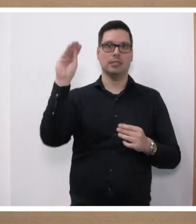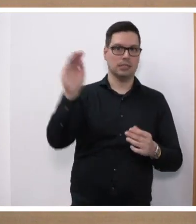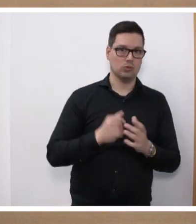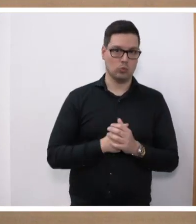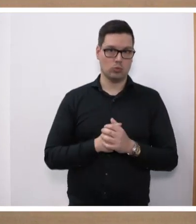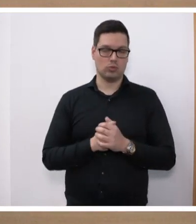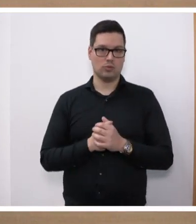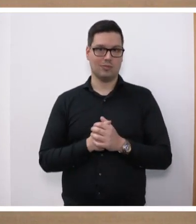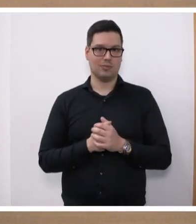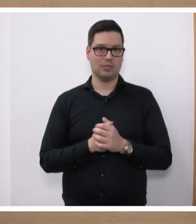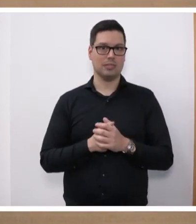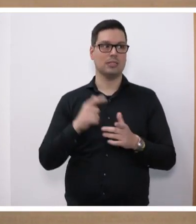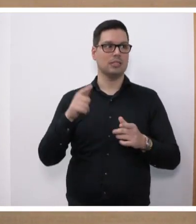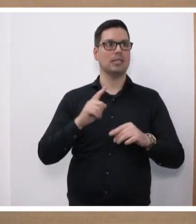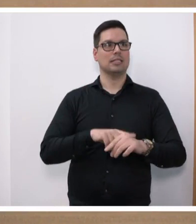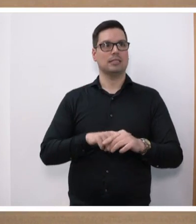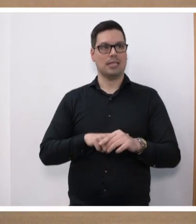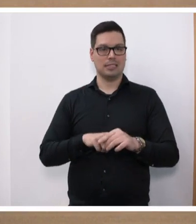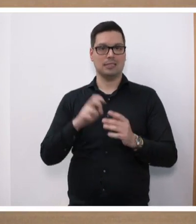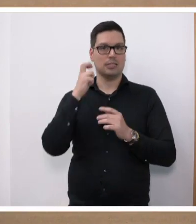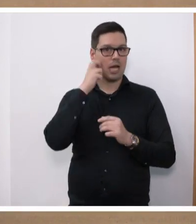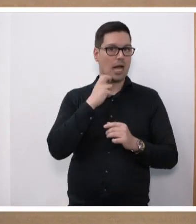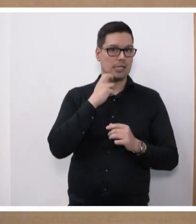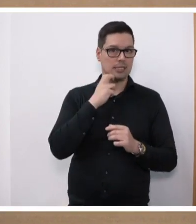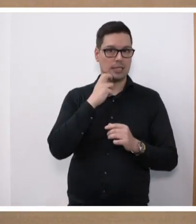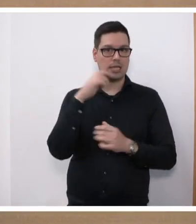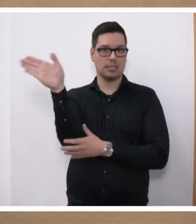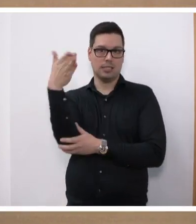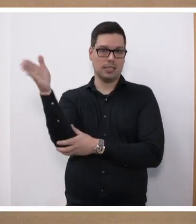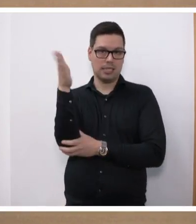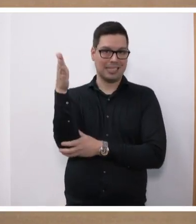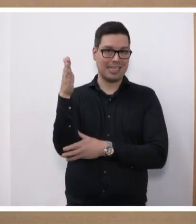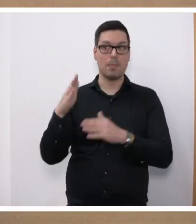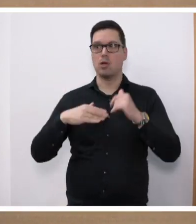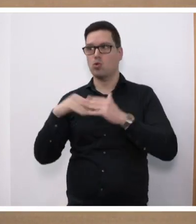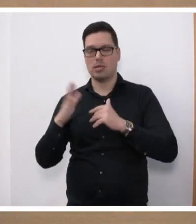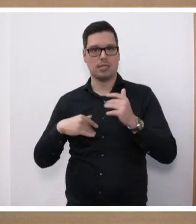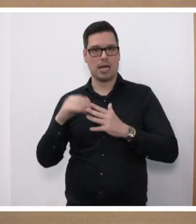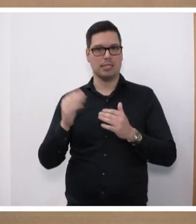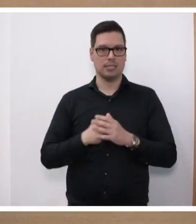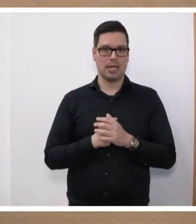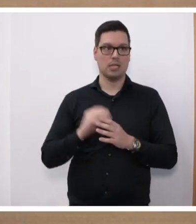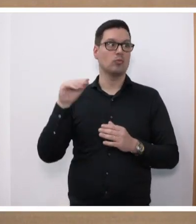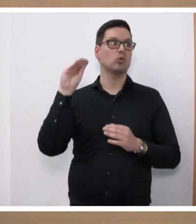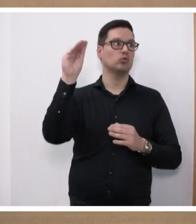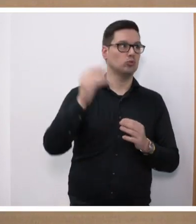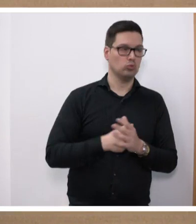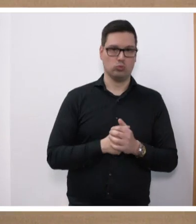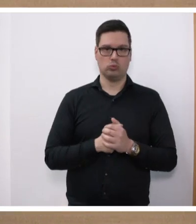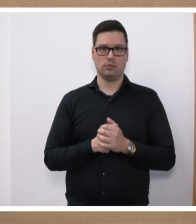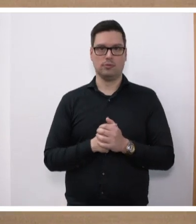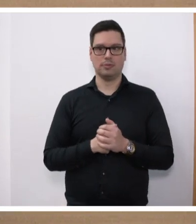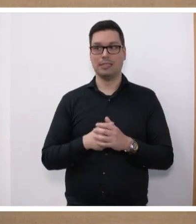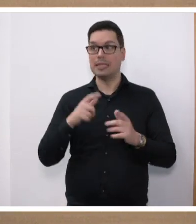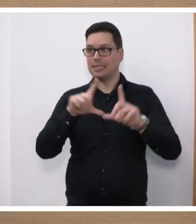im Zeitalter der Klimaneutralität, ein geordnetes Wachstum auch für die Zukunft in diesem Land gewährleisten zu können.